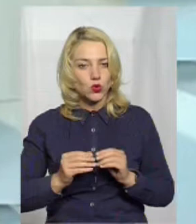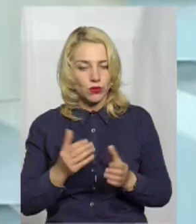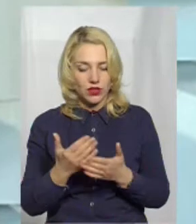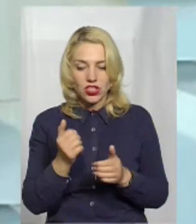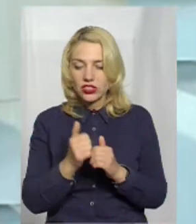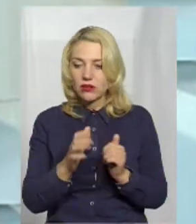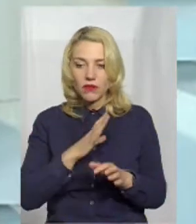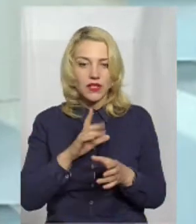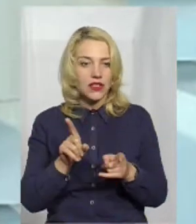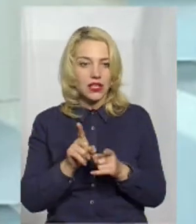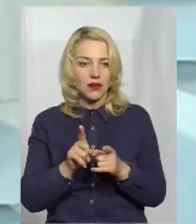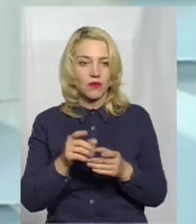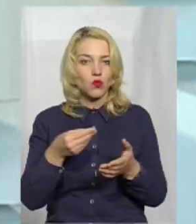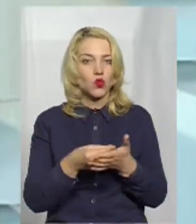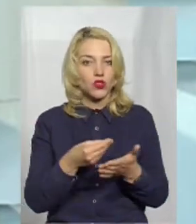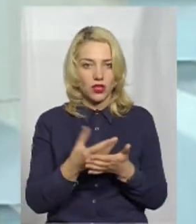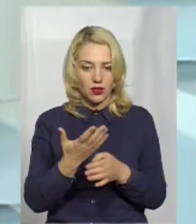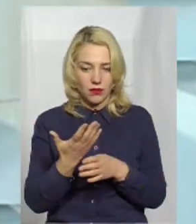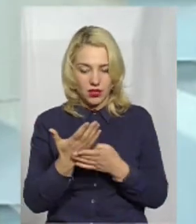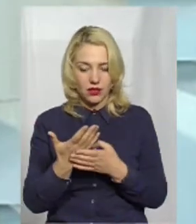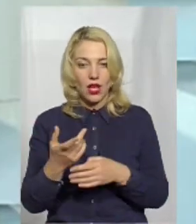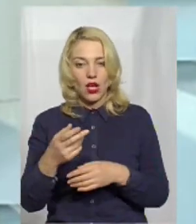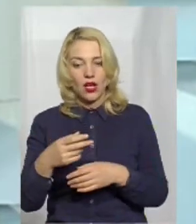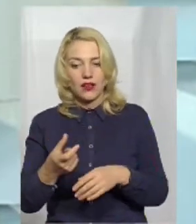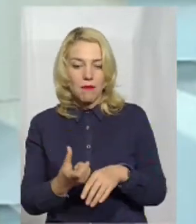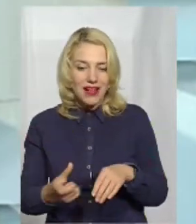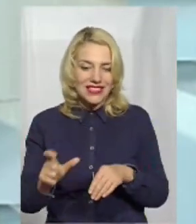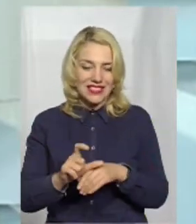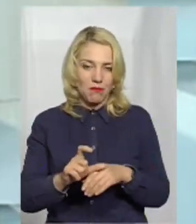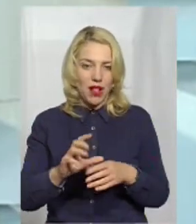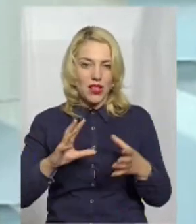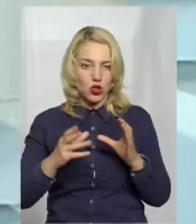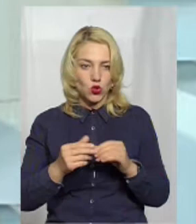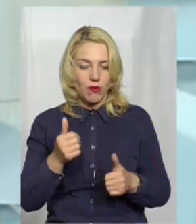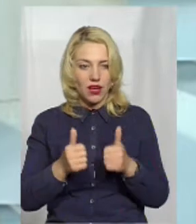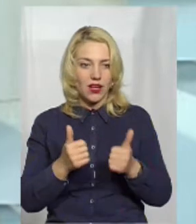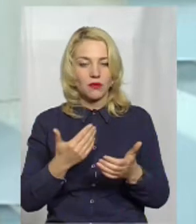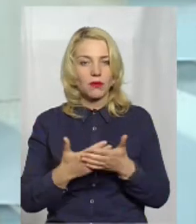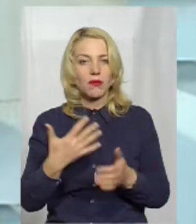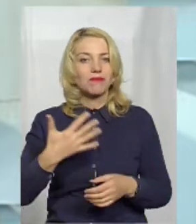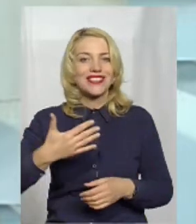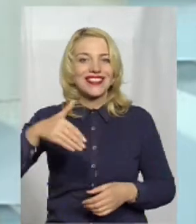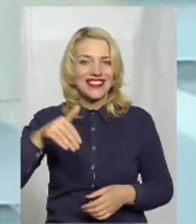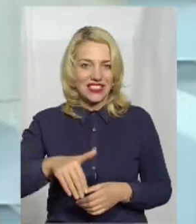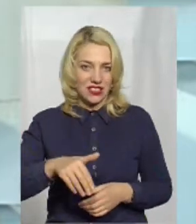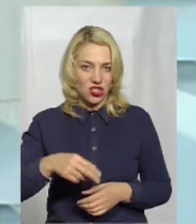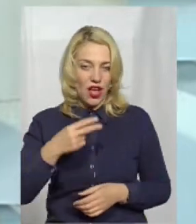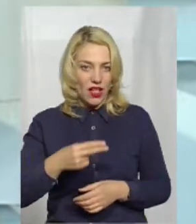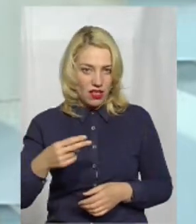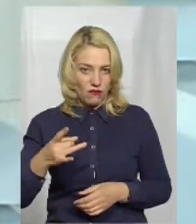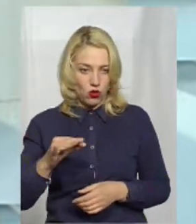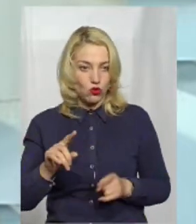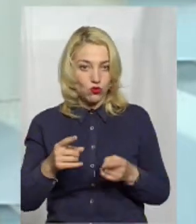буває ситуація, там, щодо бюджету, коли максимальна сума гранту становить, ну, мовно кажучи, там, 50 тисяч євро, то чомусь